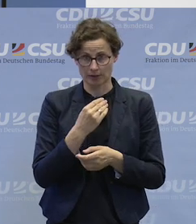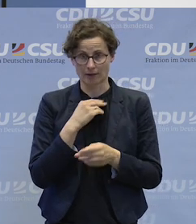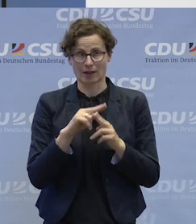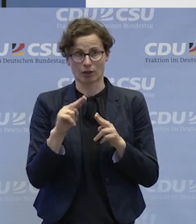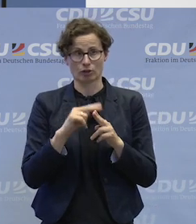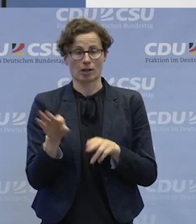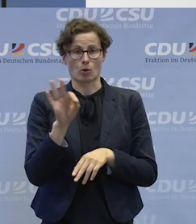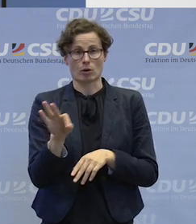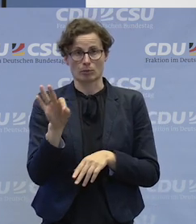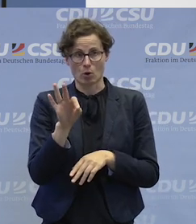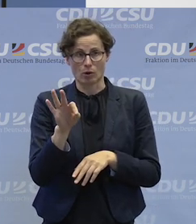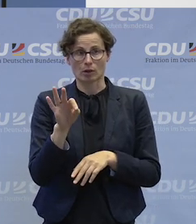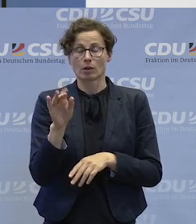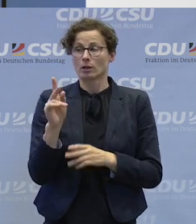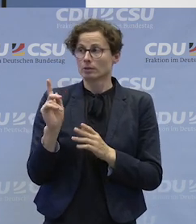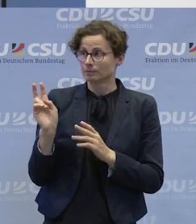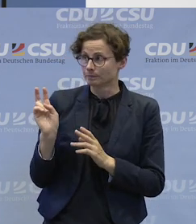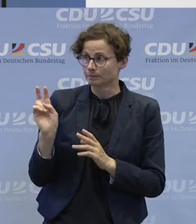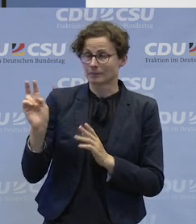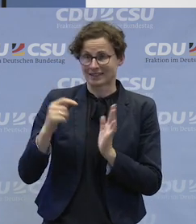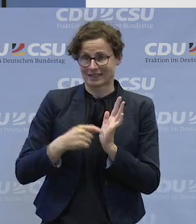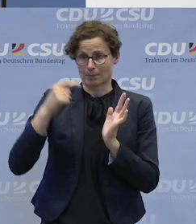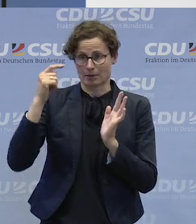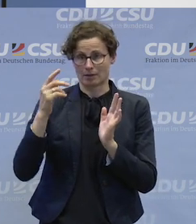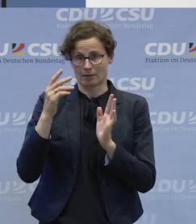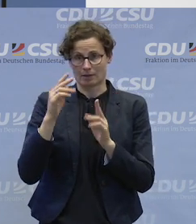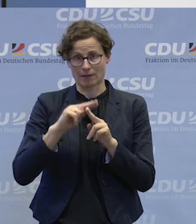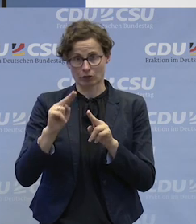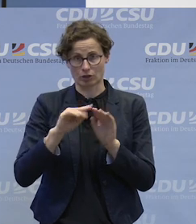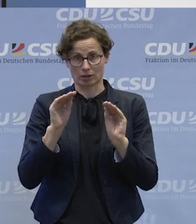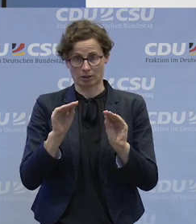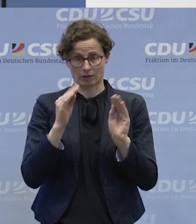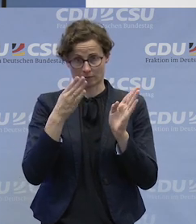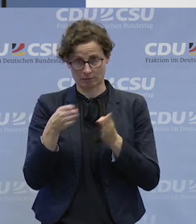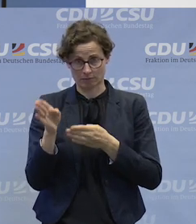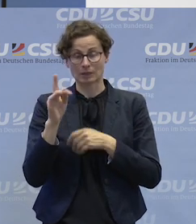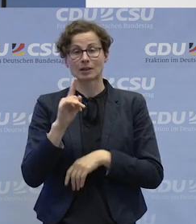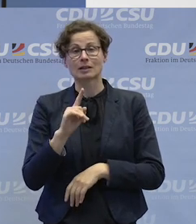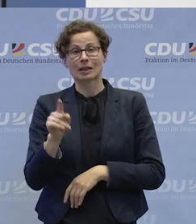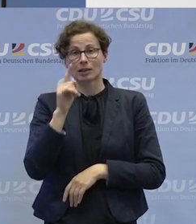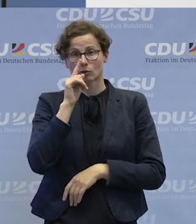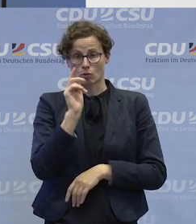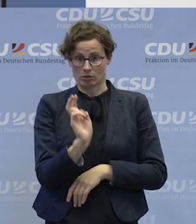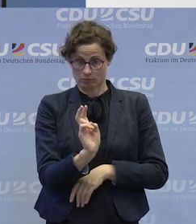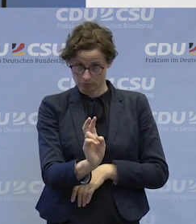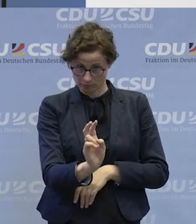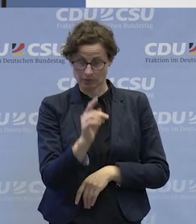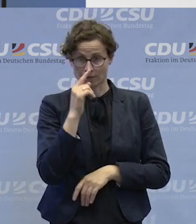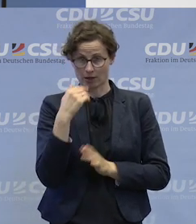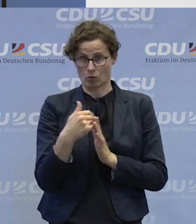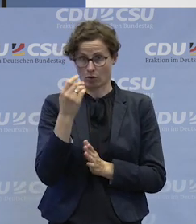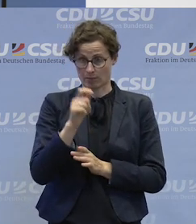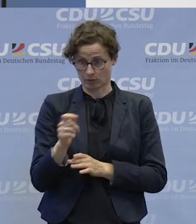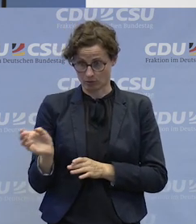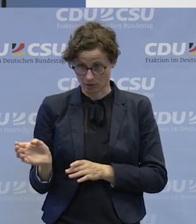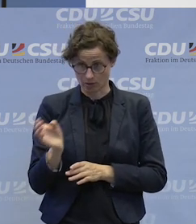Meine Anregung zur Mitwirkungsverordnung wäre nicht nur Unterrichtung des Werkstattrats bei der Einstellung des Personals, sondern